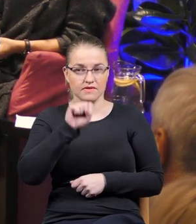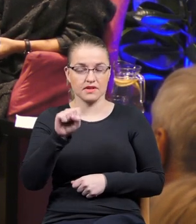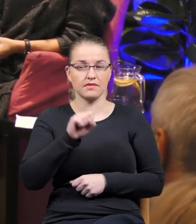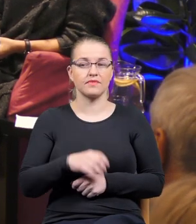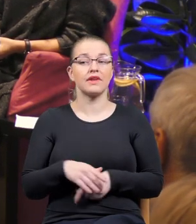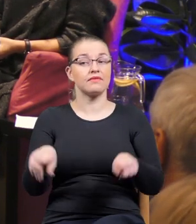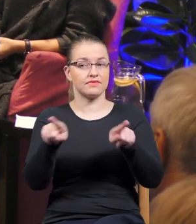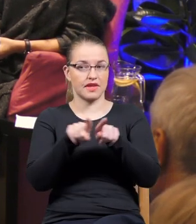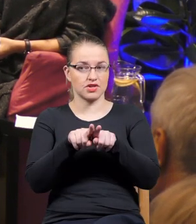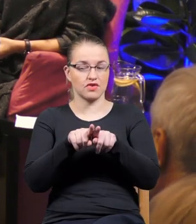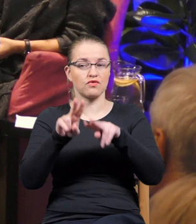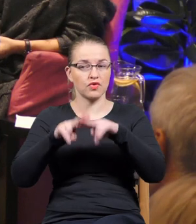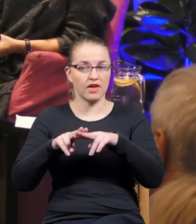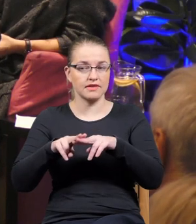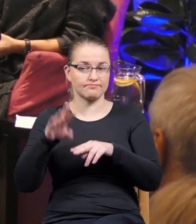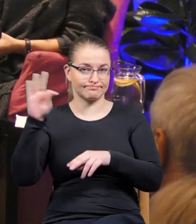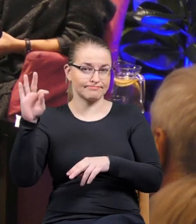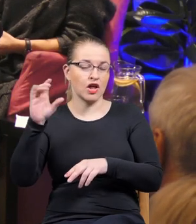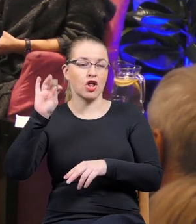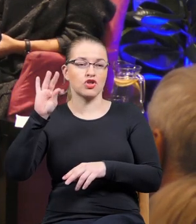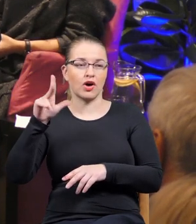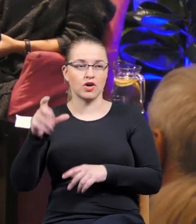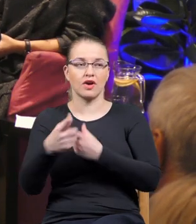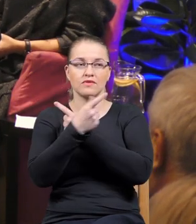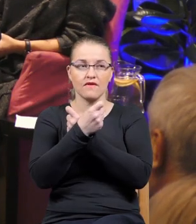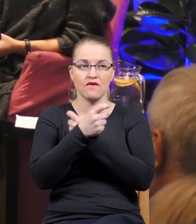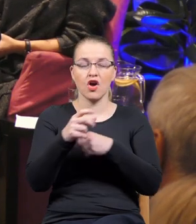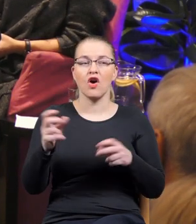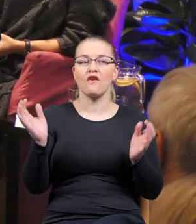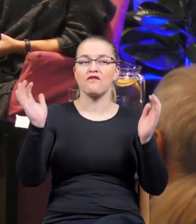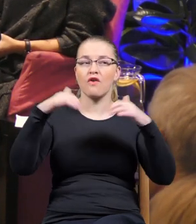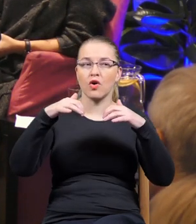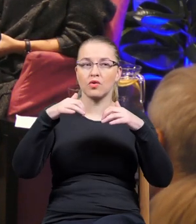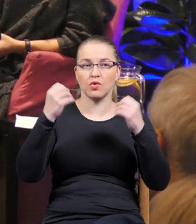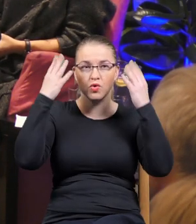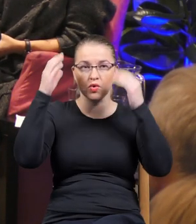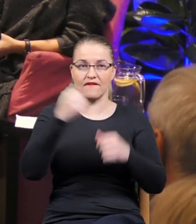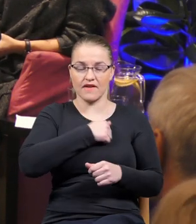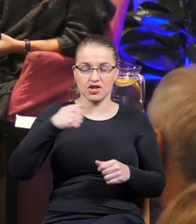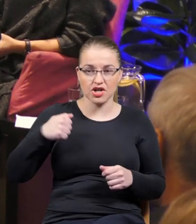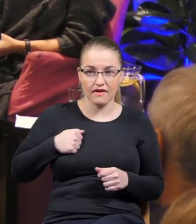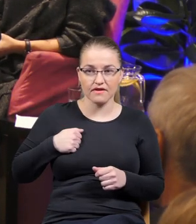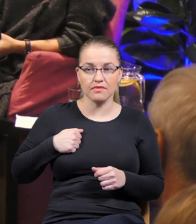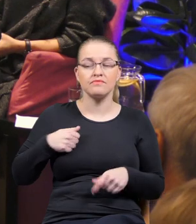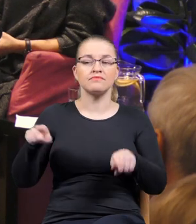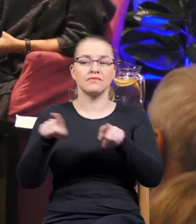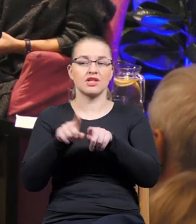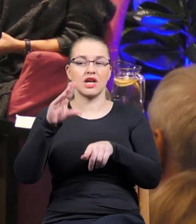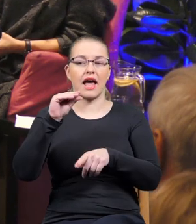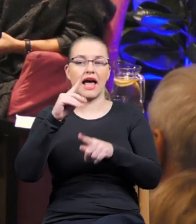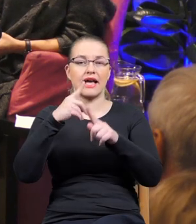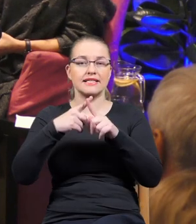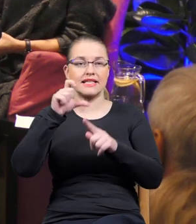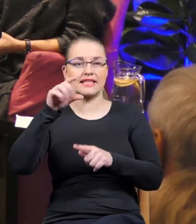Ale również Fundację Olgi Tokarczuk, Austriackie Forum Kultury w Warszawie, Austriackie Centrum Badań Ekscentrum Olgi Tokarczuk